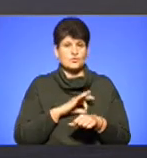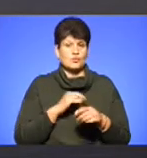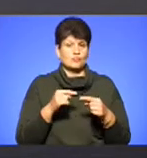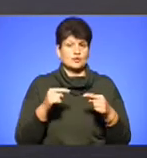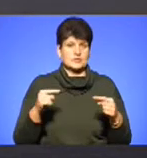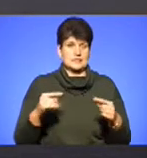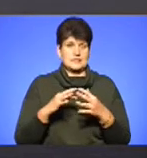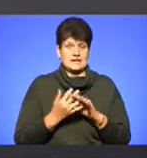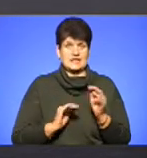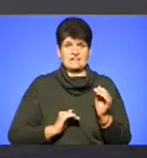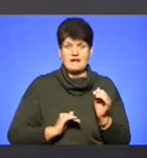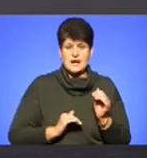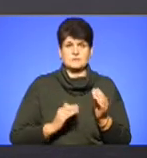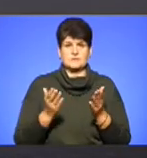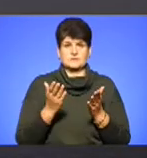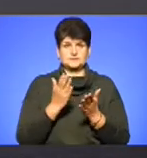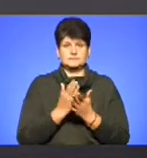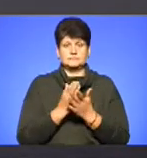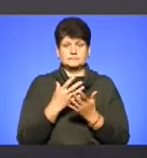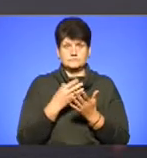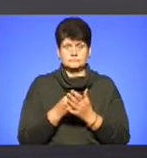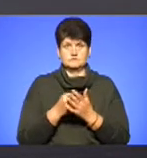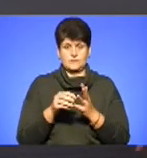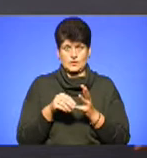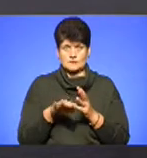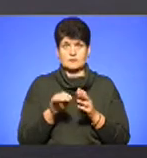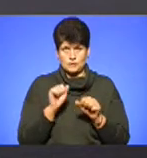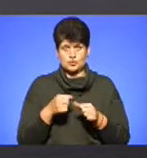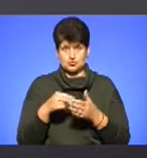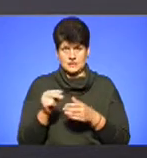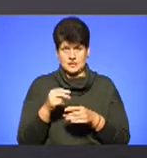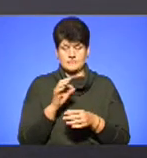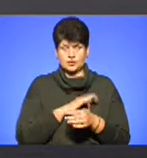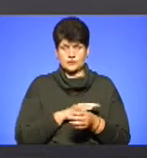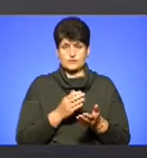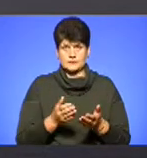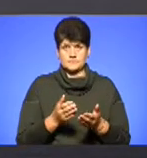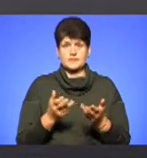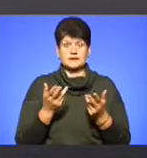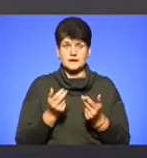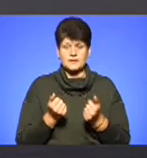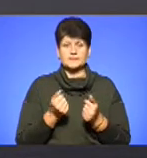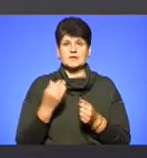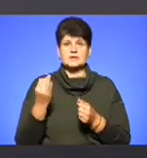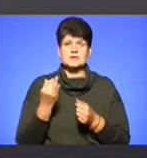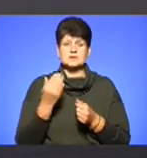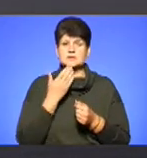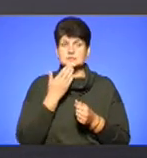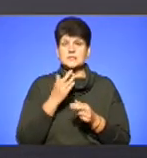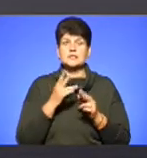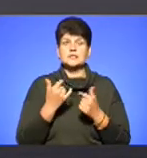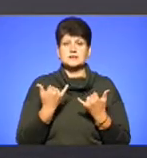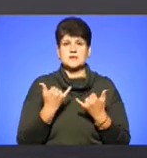селянин, фермер, який має своє угіддя, може придбати і використовувати. Ну, найцікавіше, ми запитали, як зараз